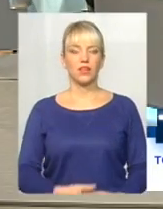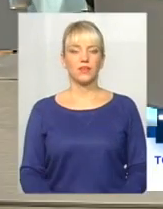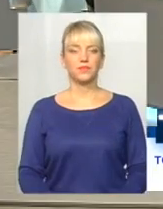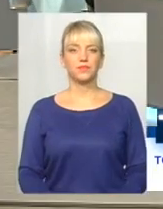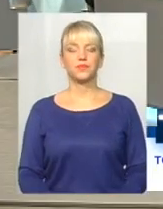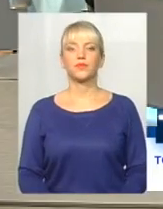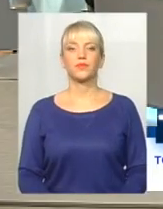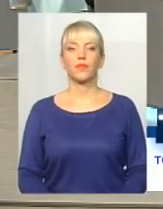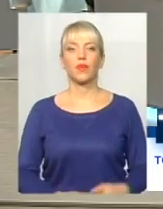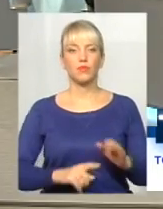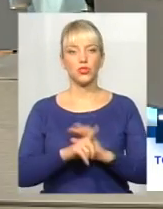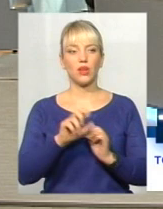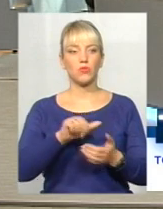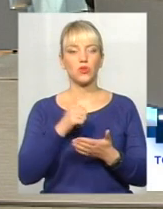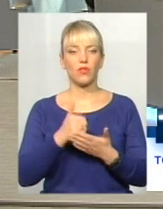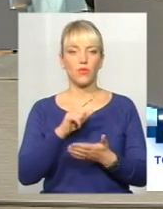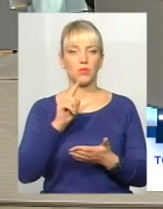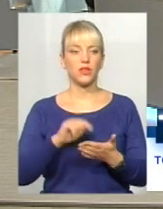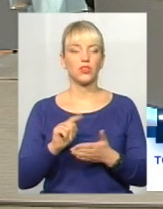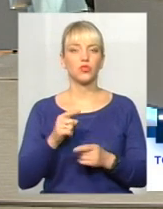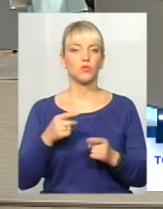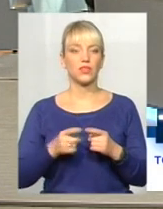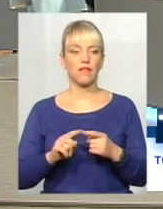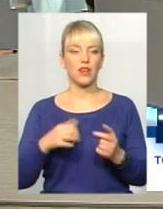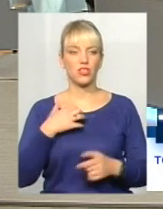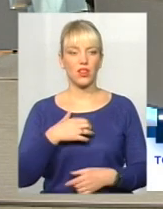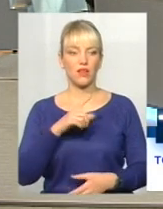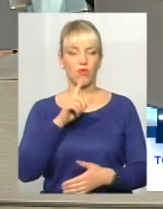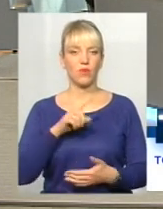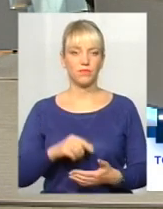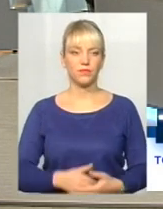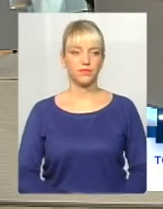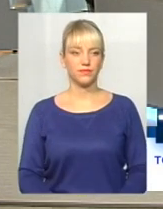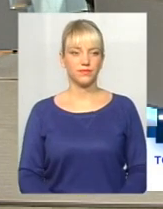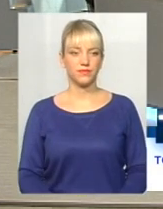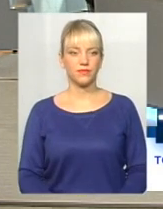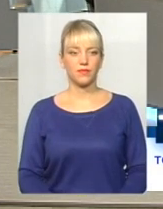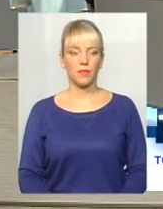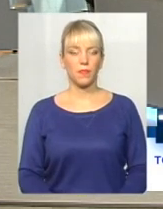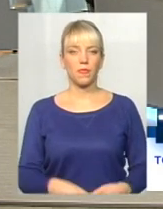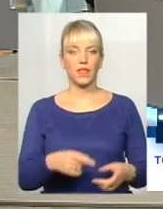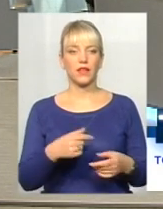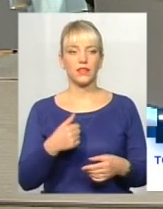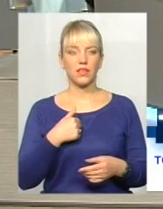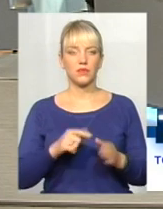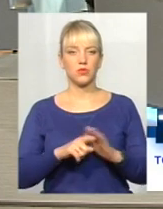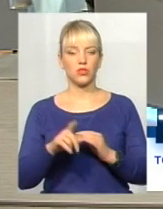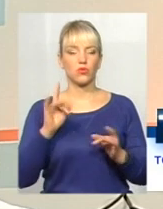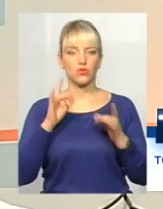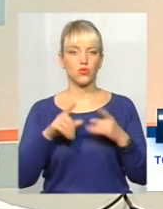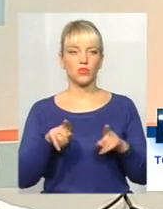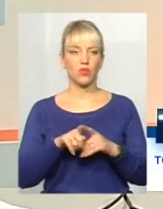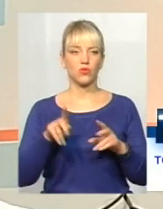давайте почнемо з головного питання, чому ж це важливо. По черзі, пан Степан, з вас почнемо. Зазвичай я озвучую спочатку таку цифру,